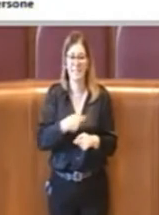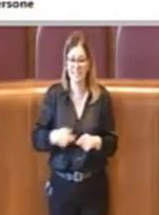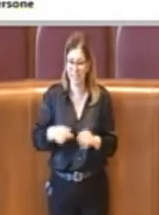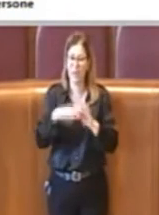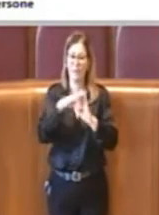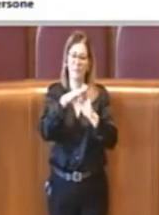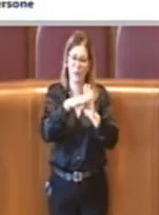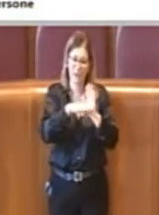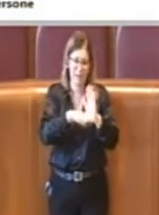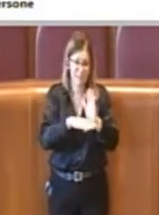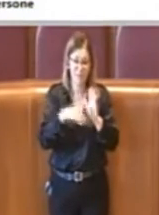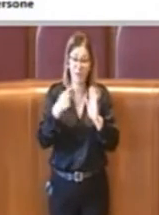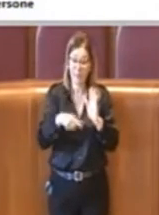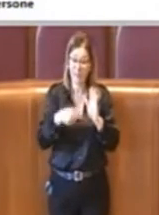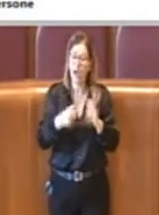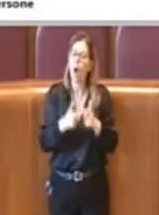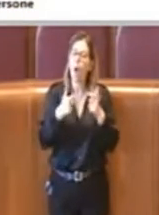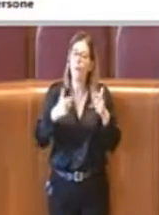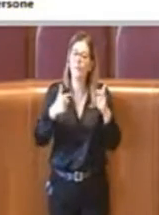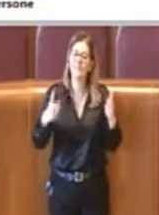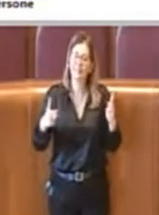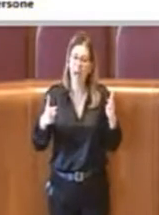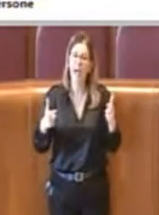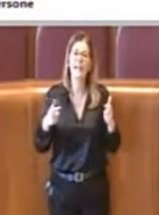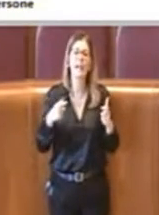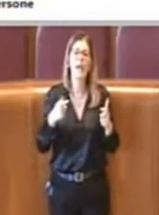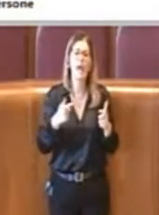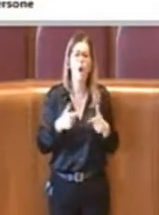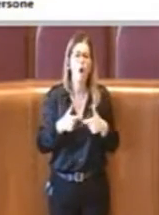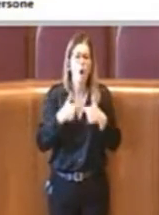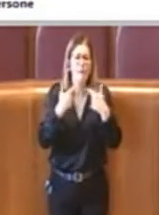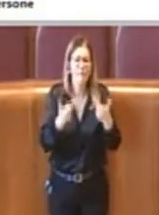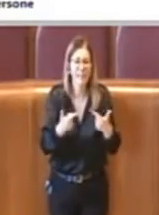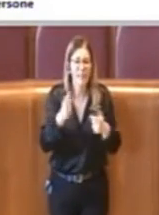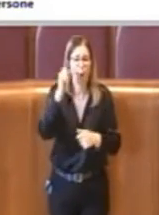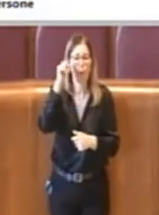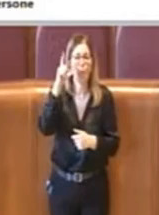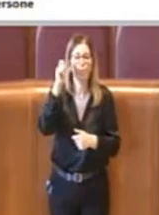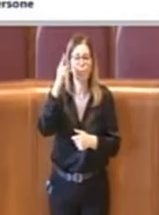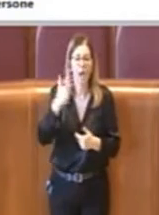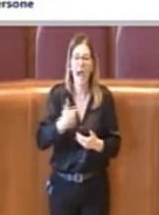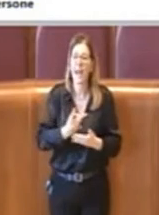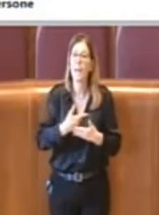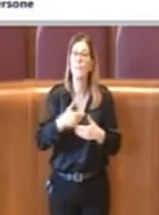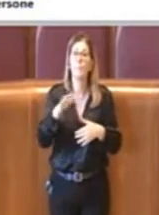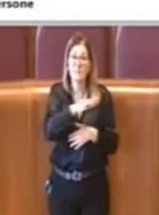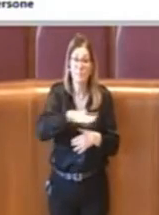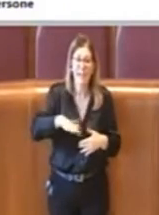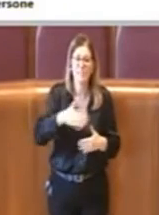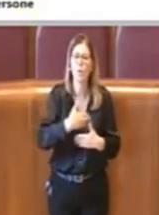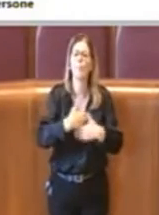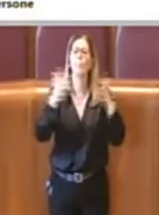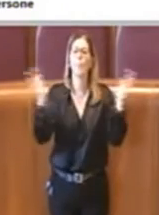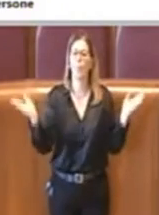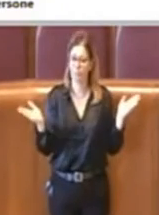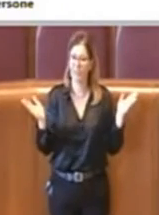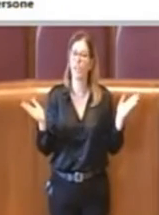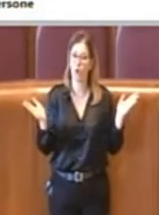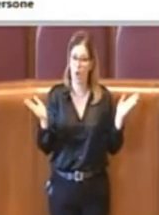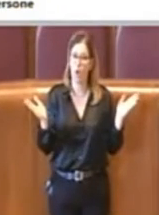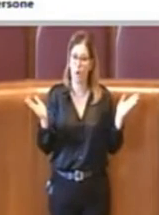possibilità di incrementare l'offerta culturale di qualità negli spazi pubblici distribuiti su tutto il territorio particolare con